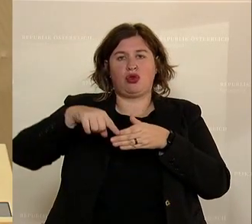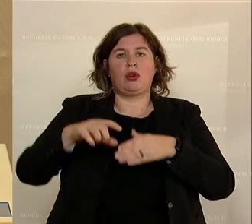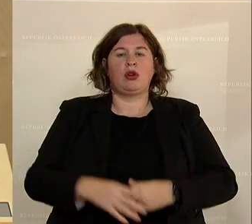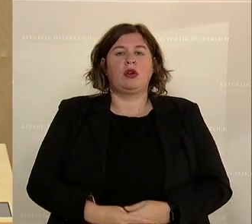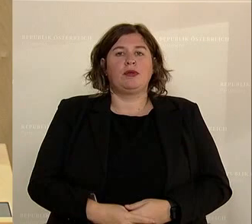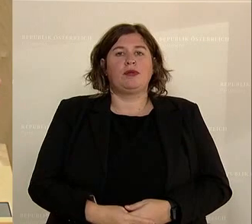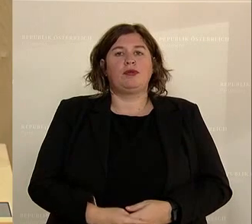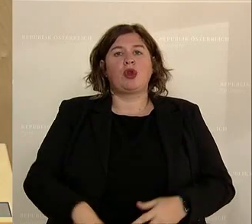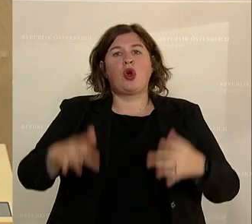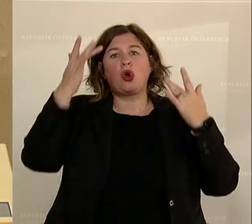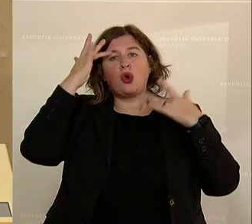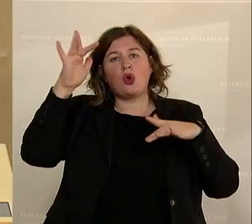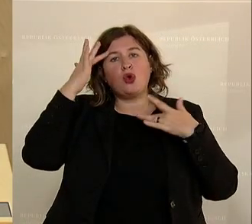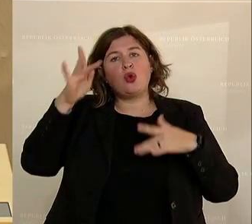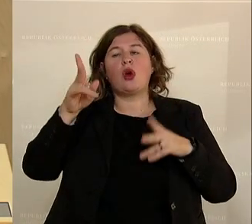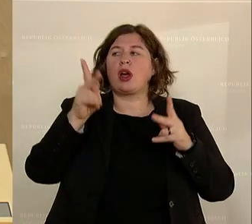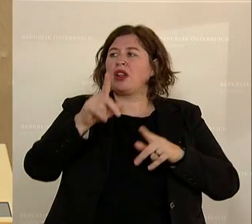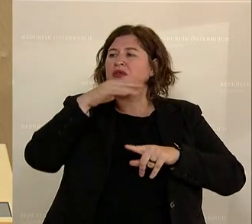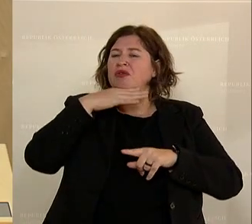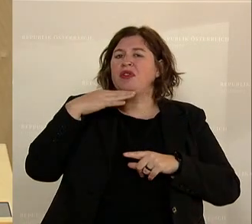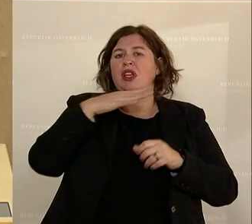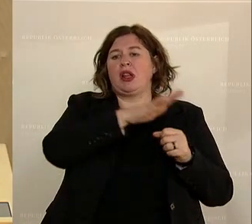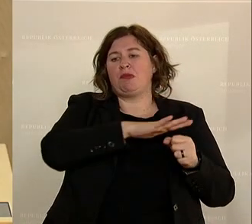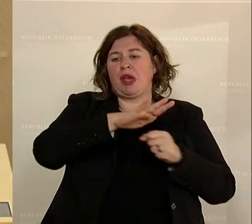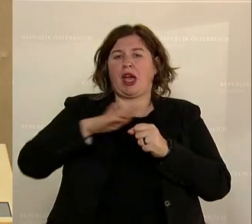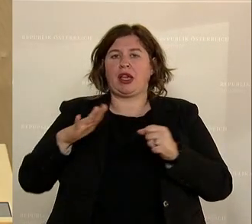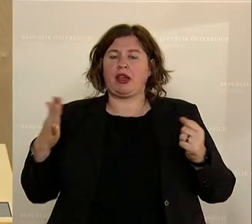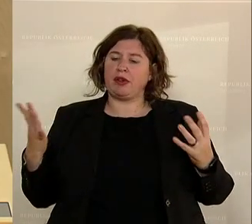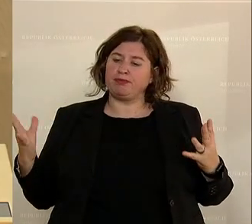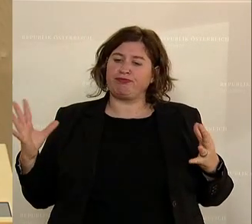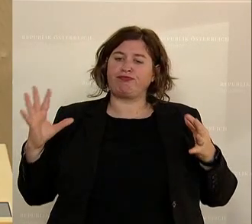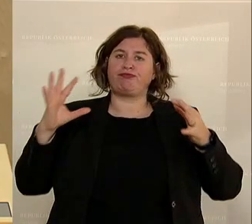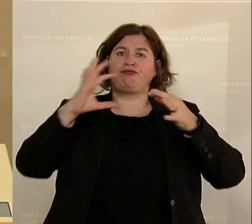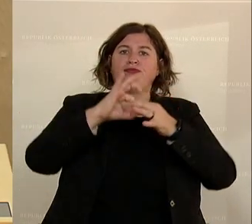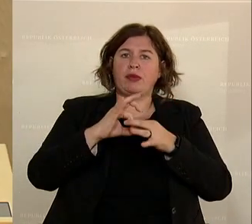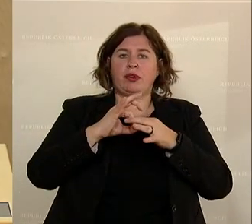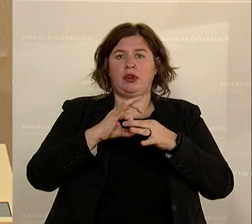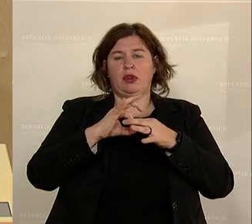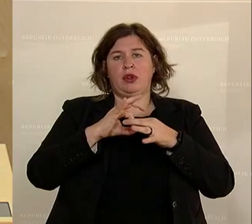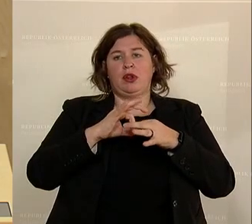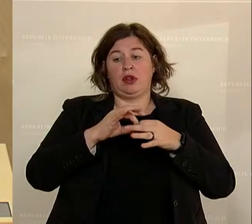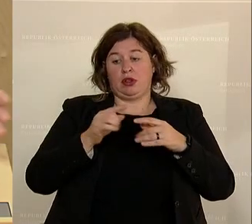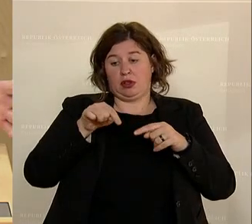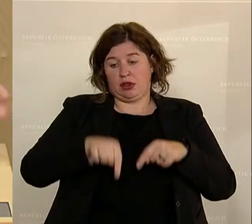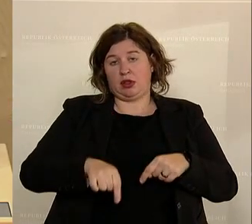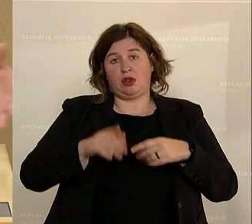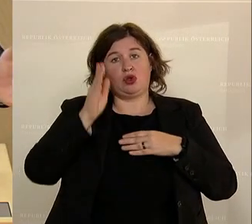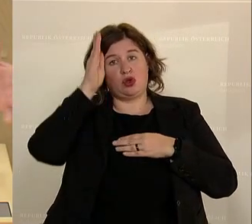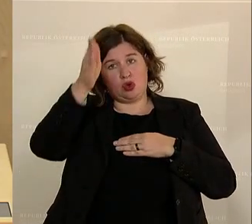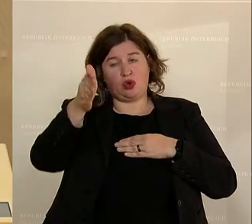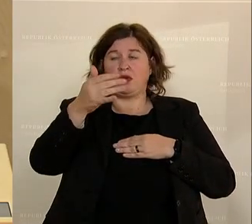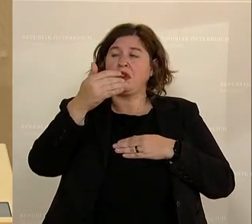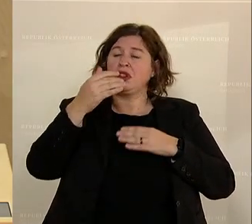kann in vielen Bereichen ein sehr verbindendes Thema sein und hier wird es in Zukunft sicher viele